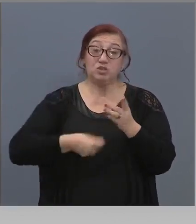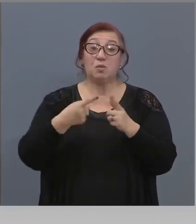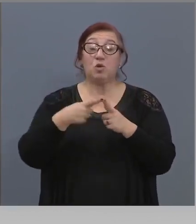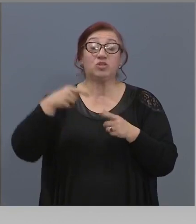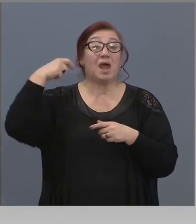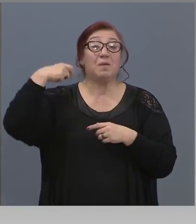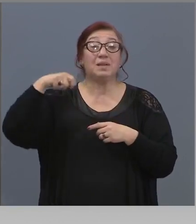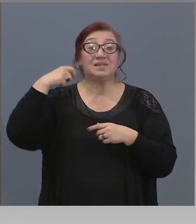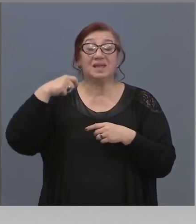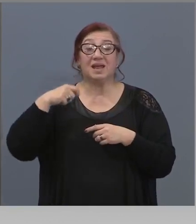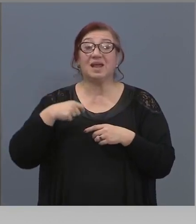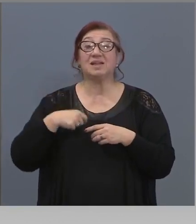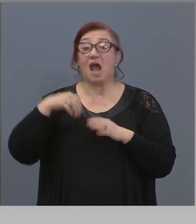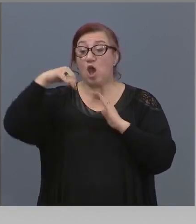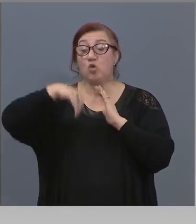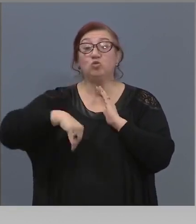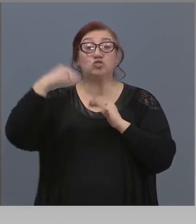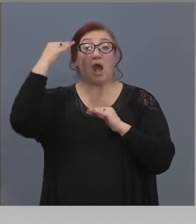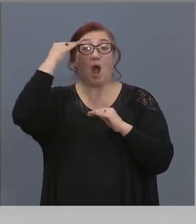след разговора ни